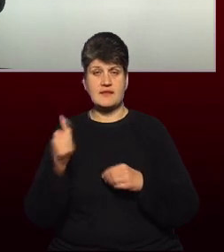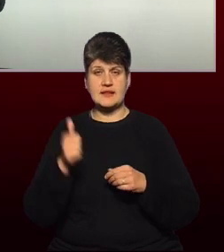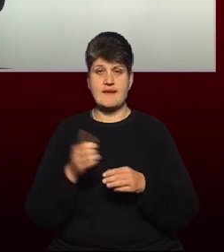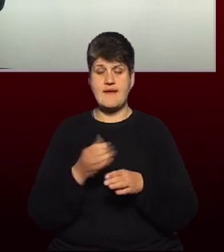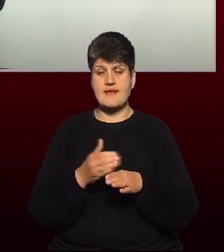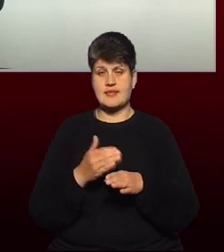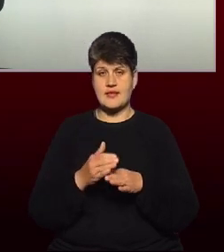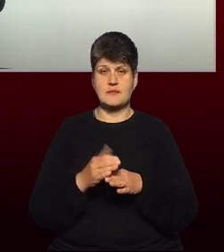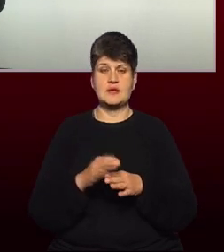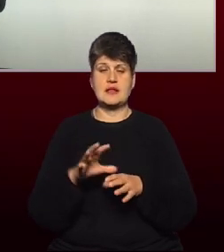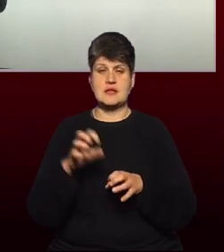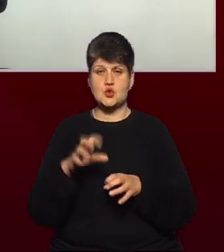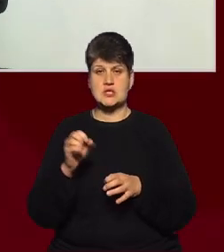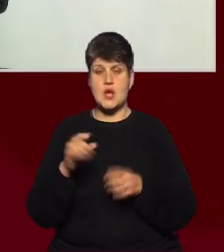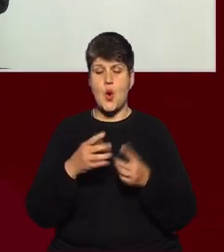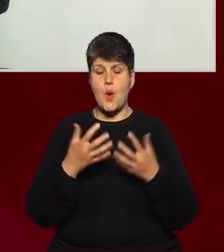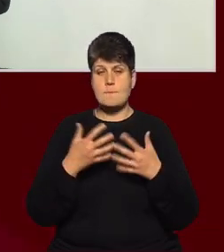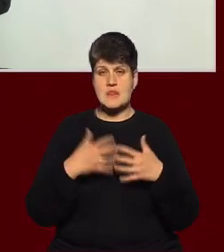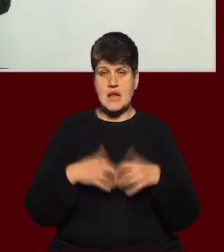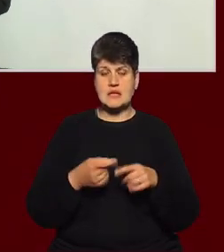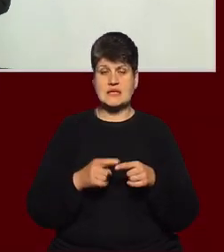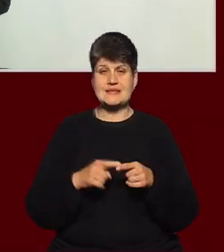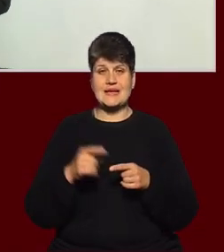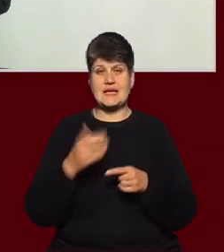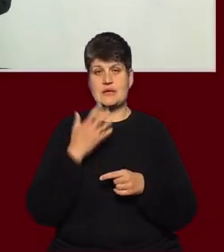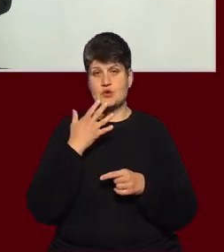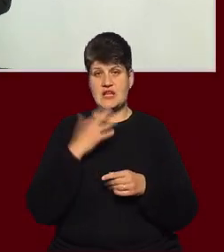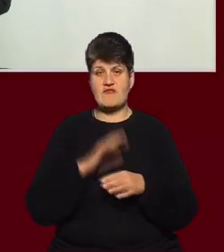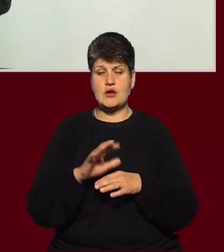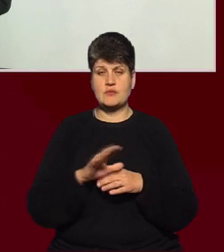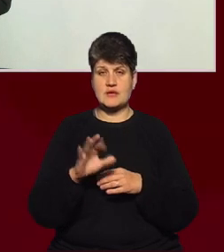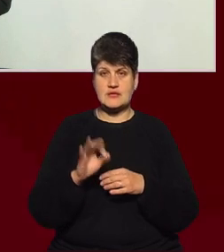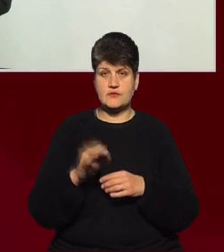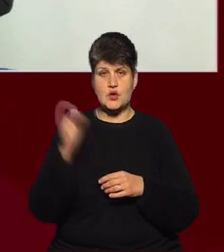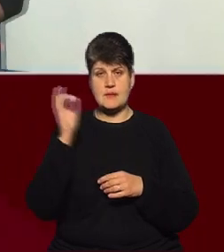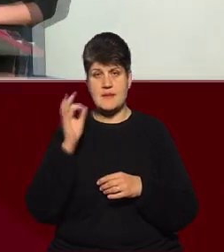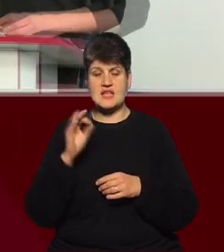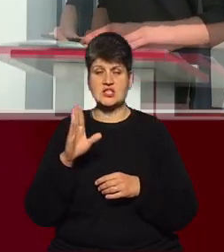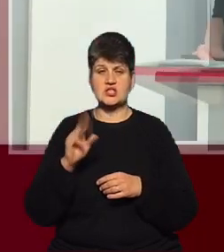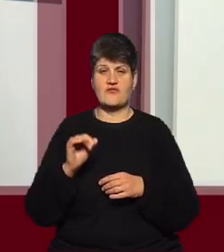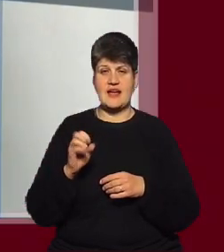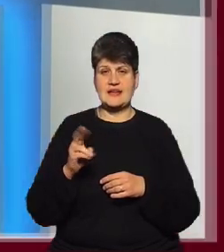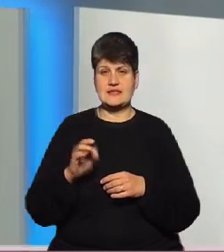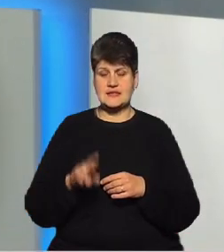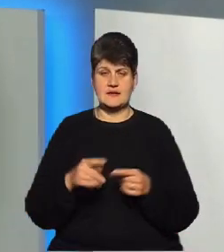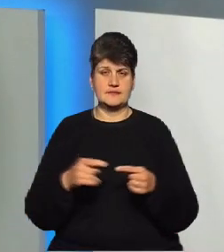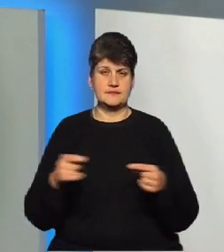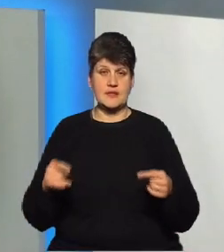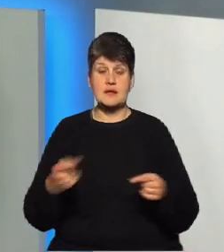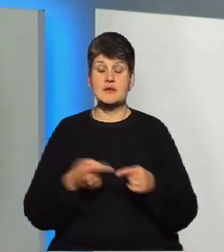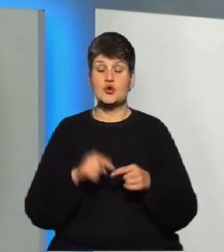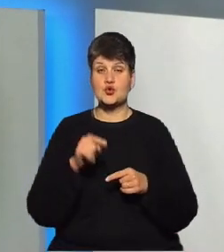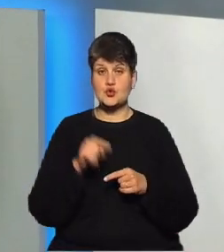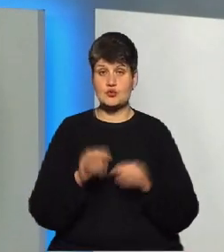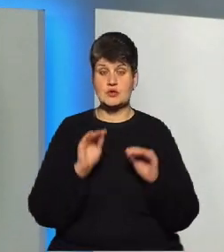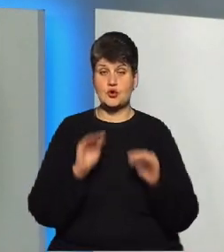обладнання, найбільше сучасний, в основному, це імпортного виробництва, німецьких, шведських, виробників італійських, і при цьому встановлення автоматичних